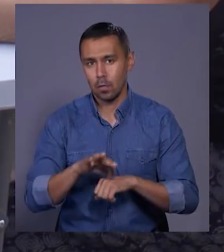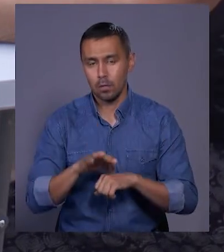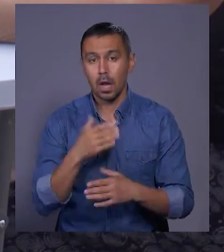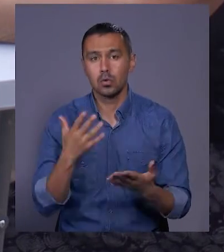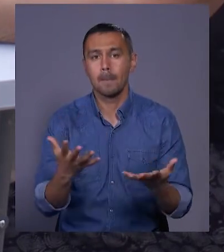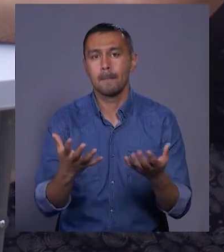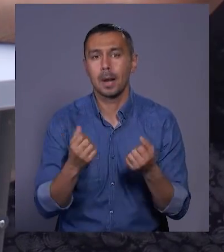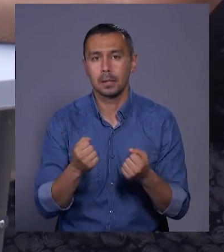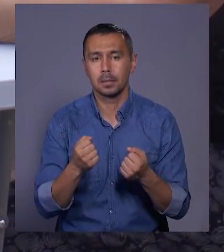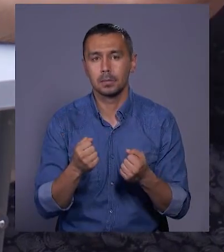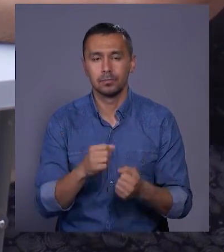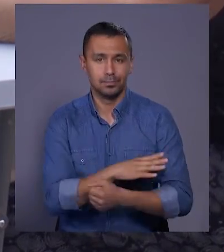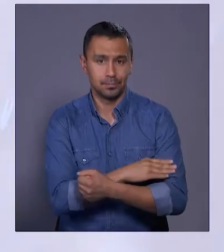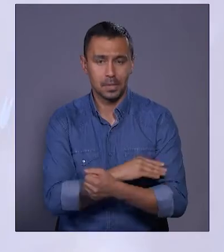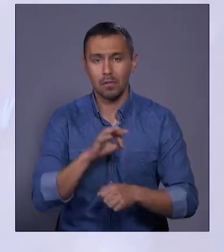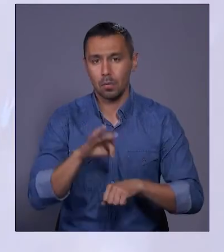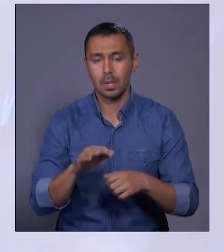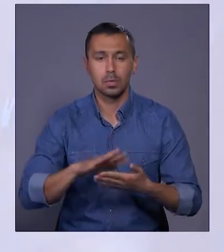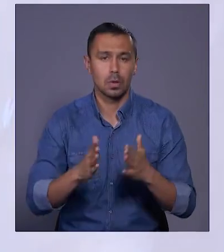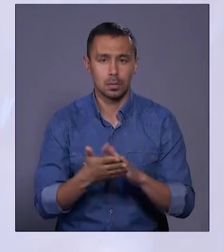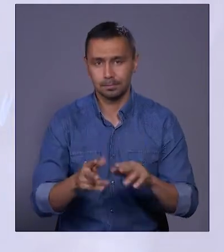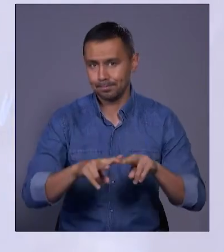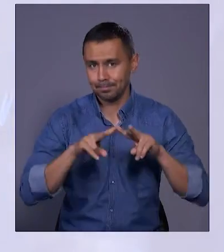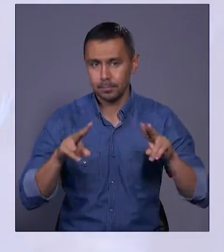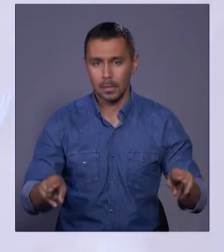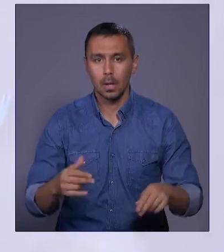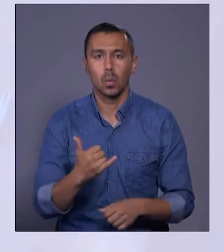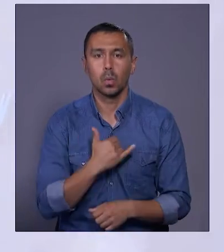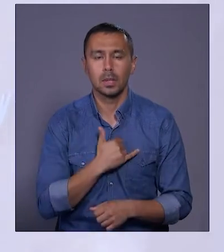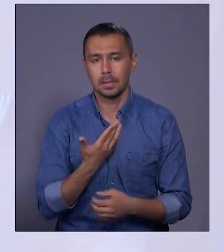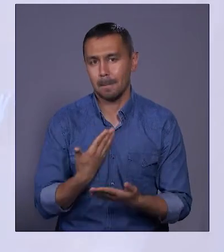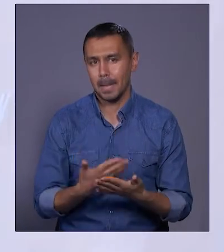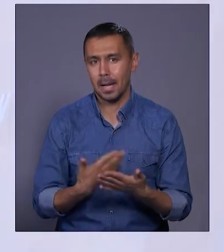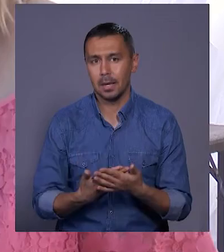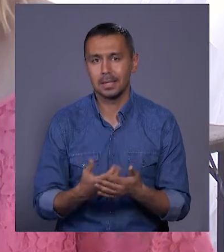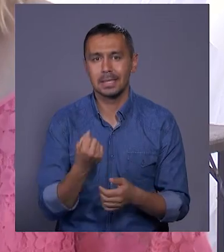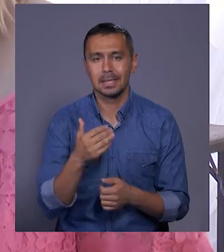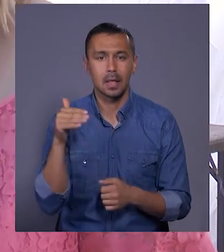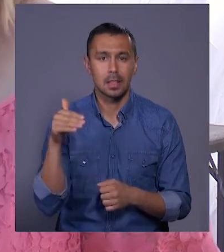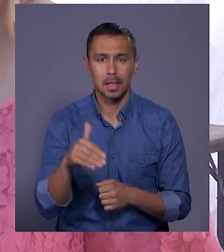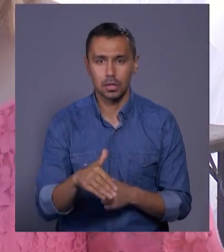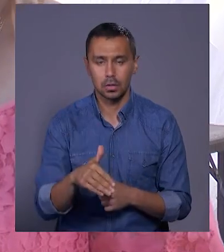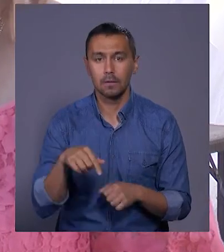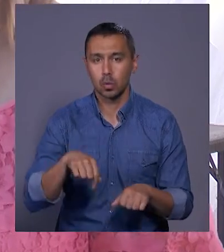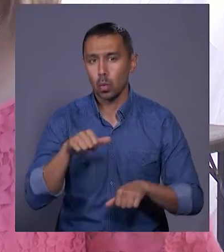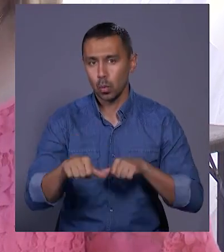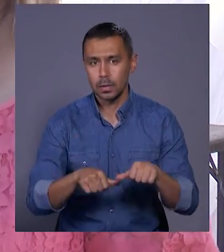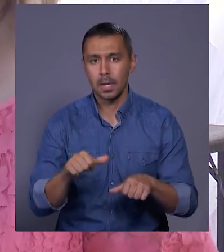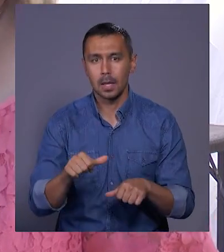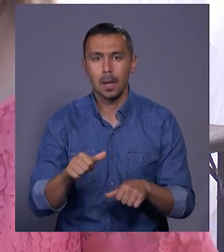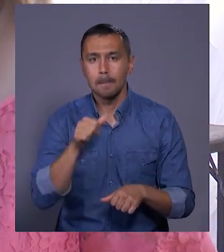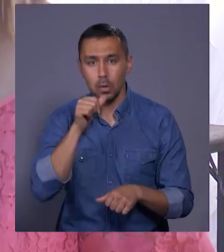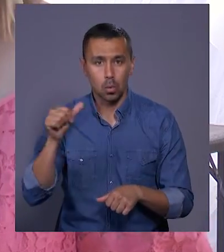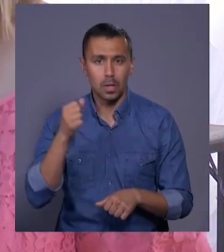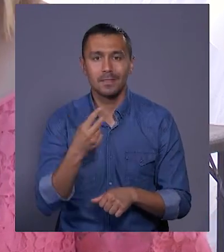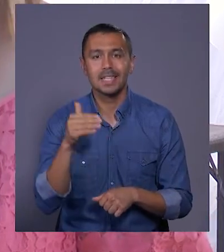Якщо брати гіпертонічну хворобу, то ситуація та ж сама. В нас біля 13 тисяч в цьому році і минулий рік